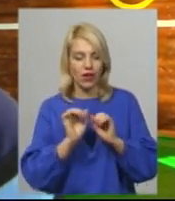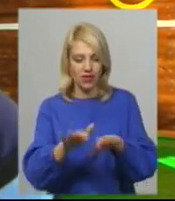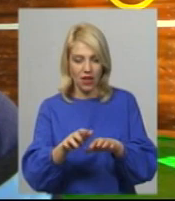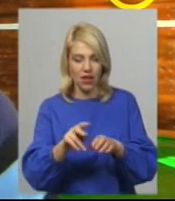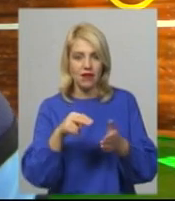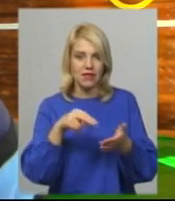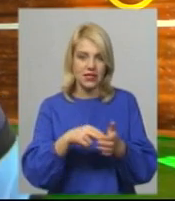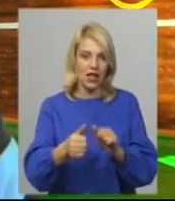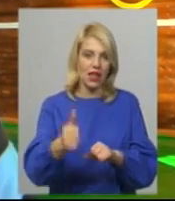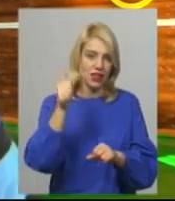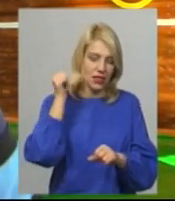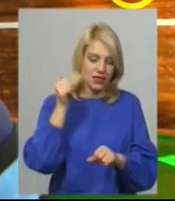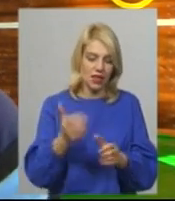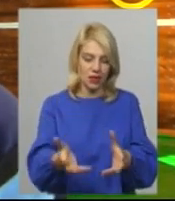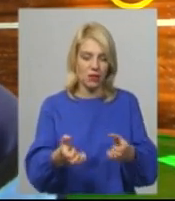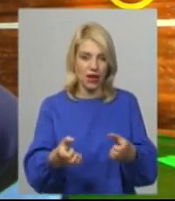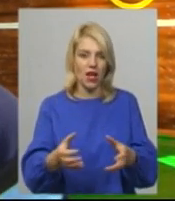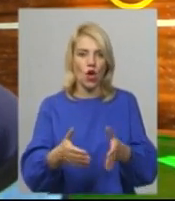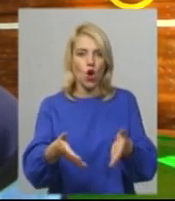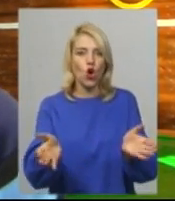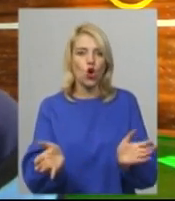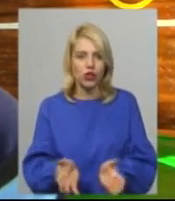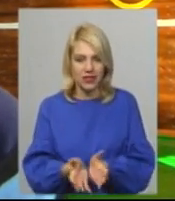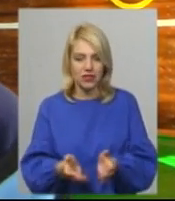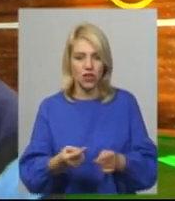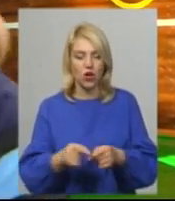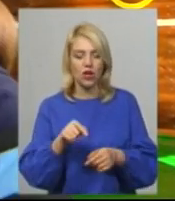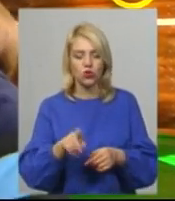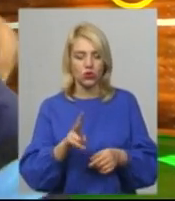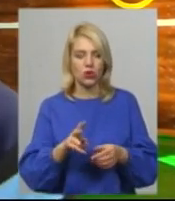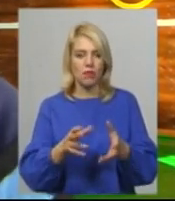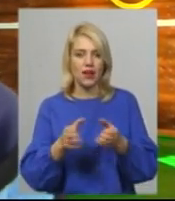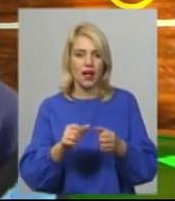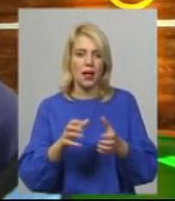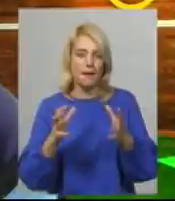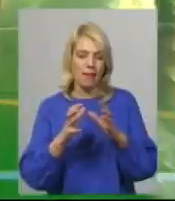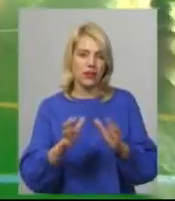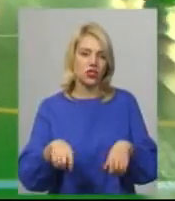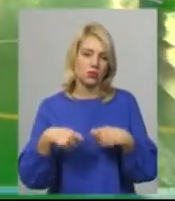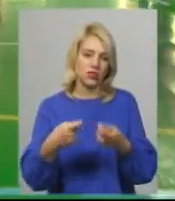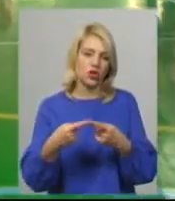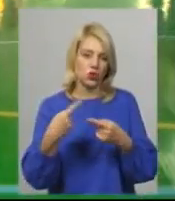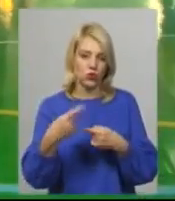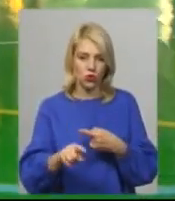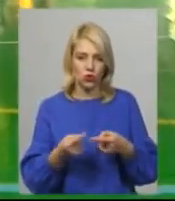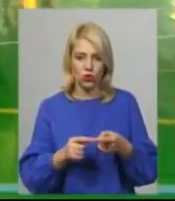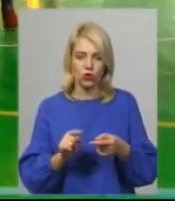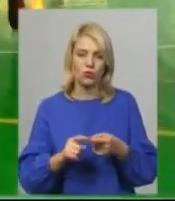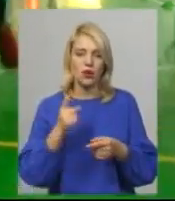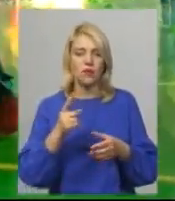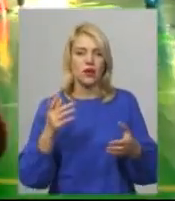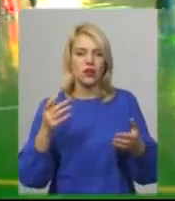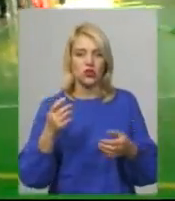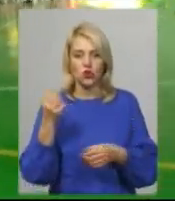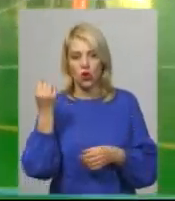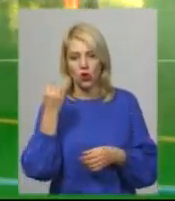бере корзину, а той, що був з корзиною, він бере м'яч і передає другому. Першу перемогу збуває команда школи